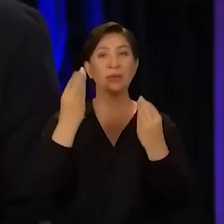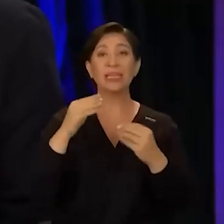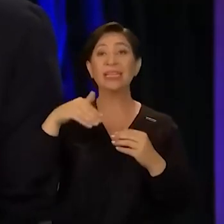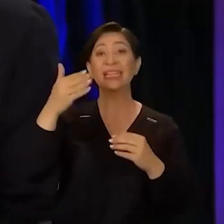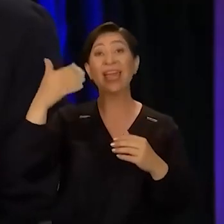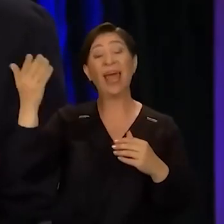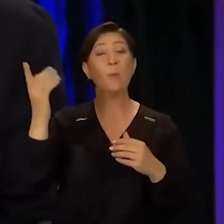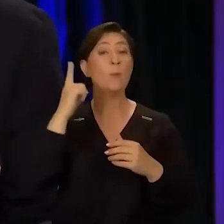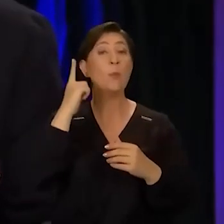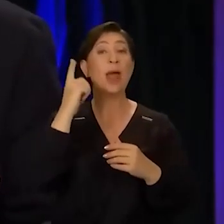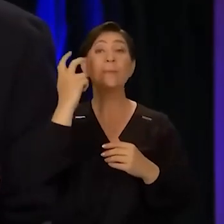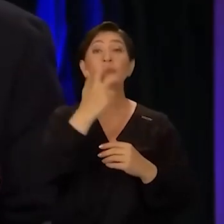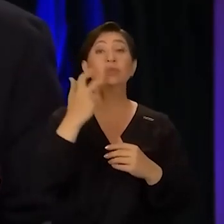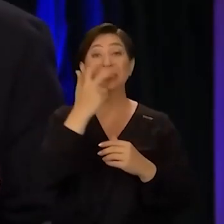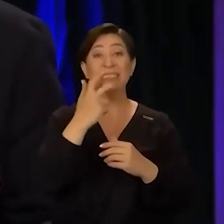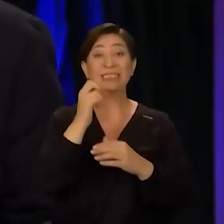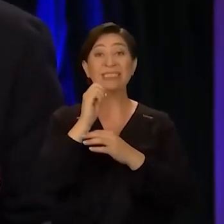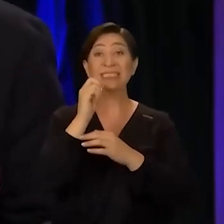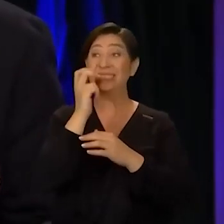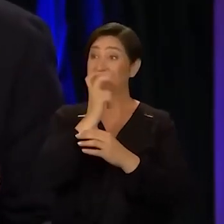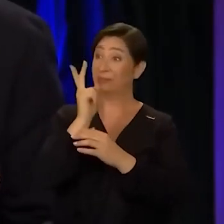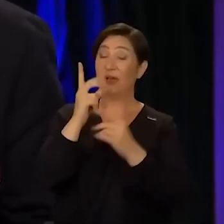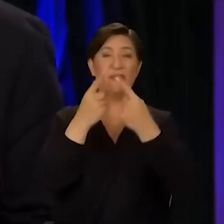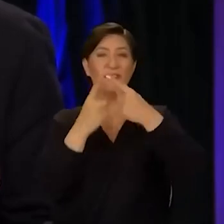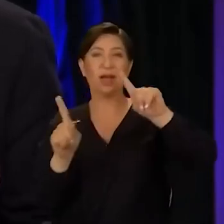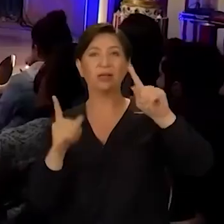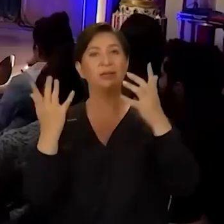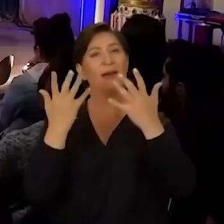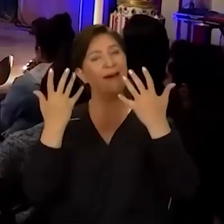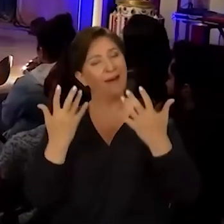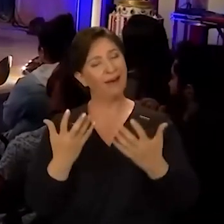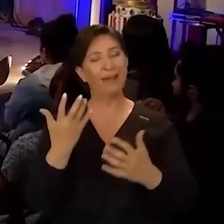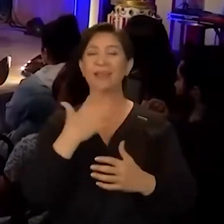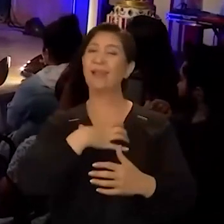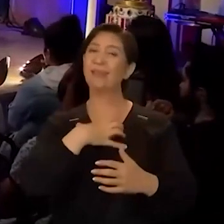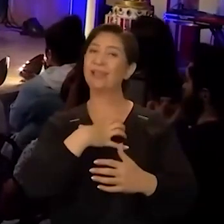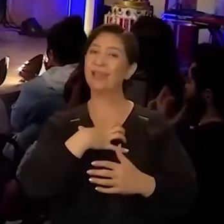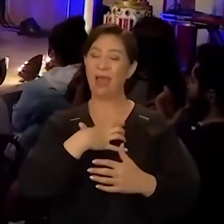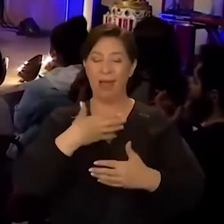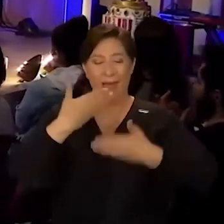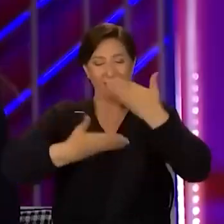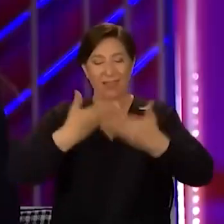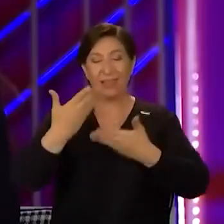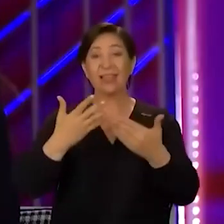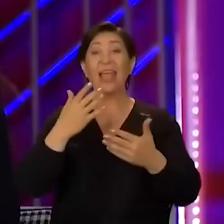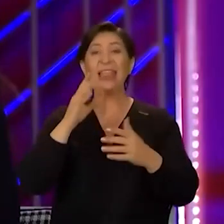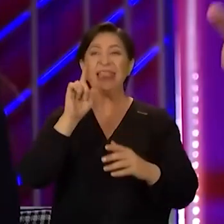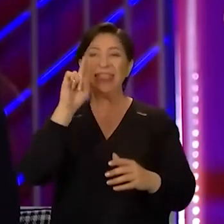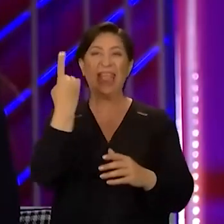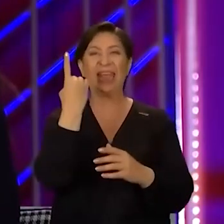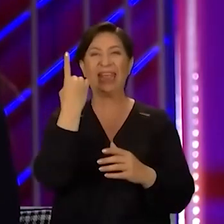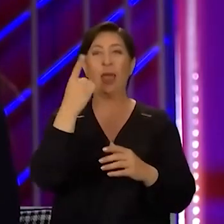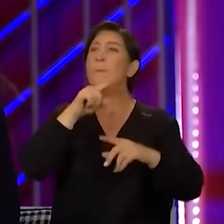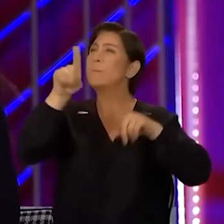bütün popüler müzik sanatçılarından farklı, daha olgun, daha kendini temsil eden ve yegane